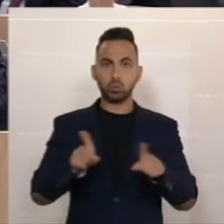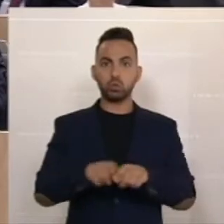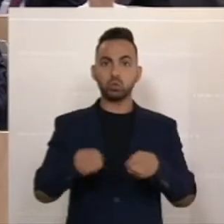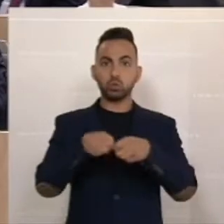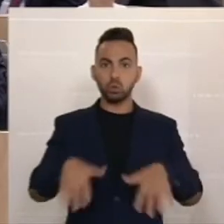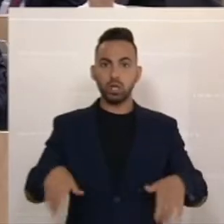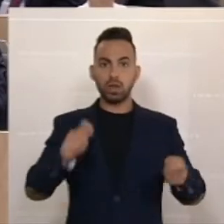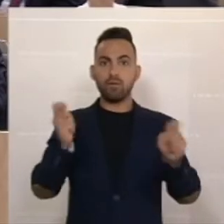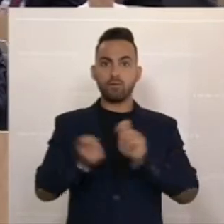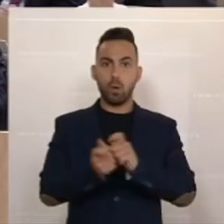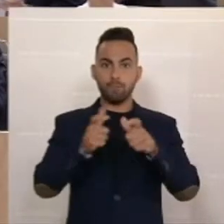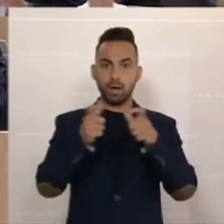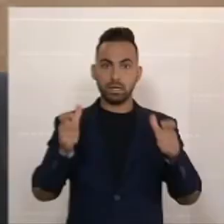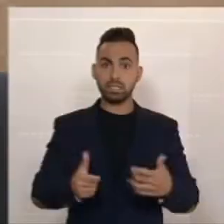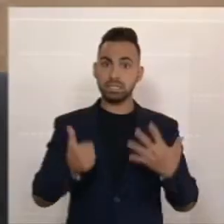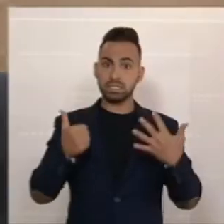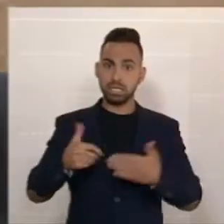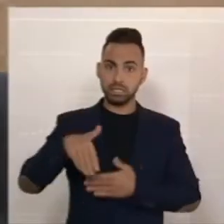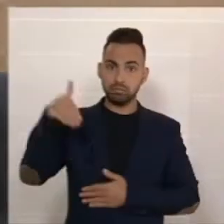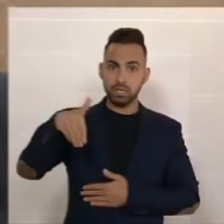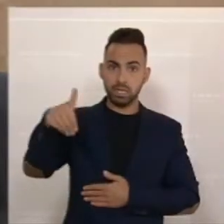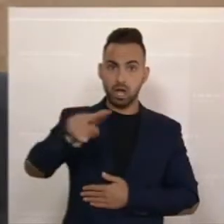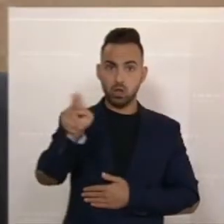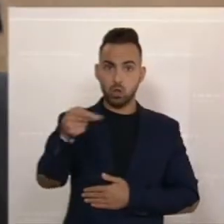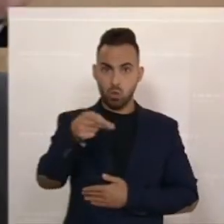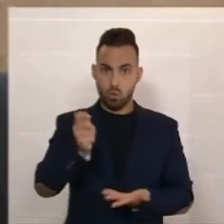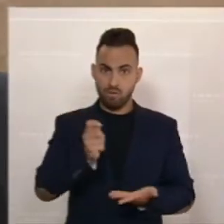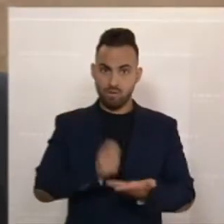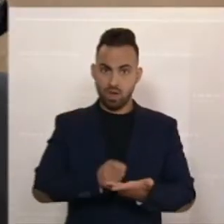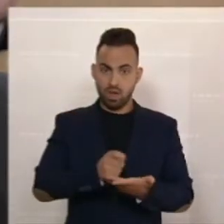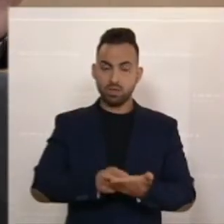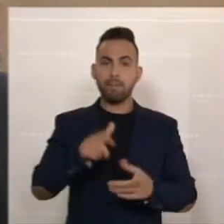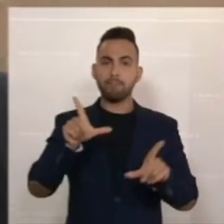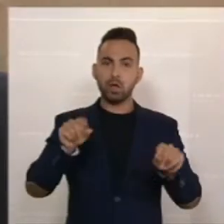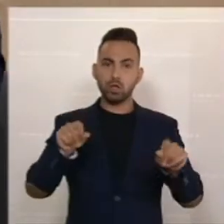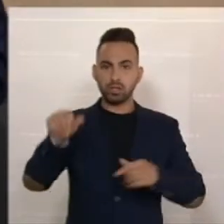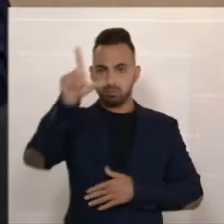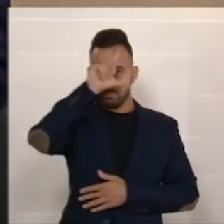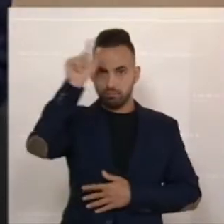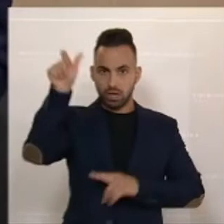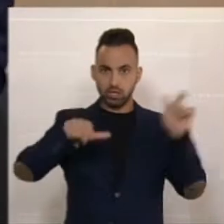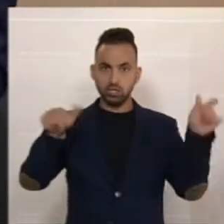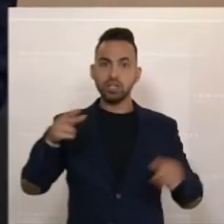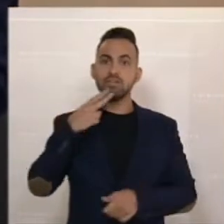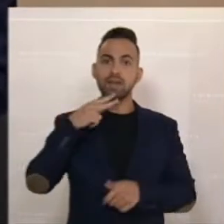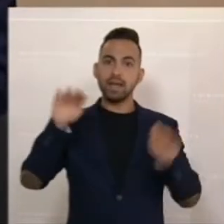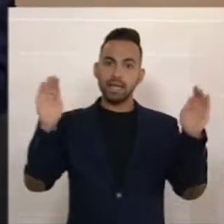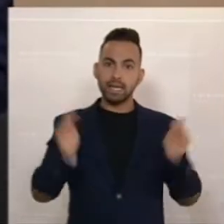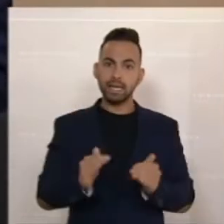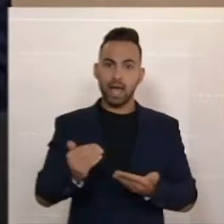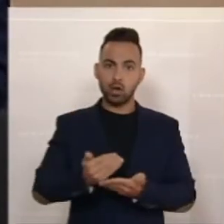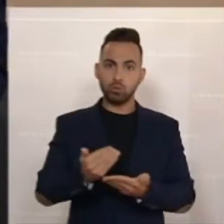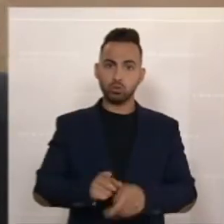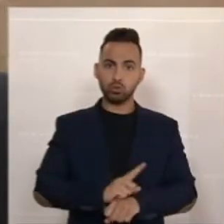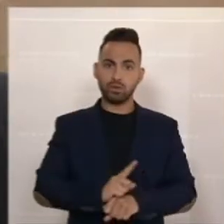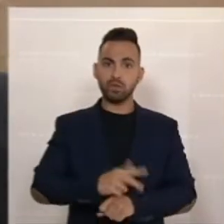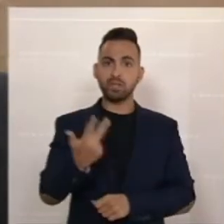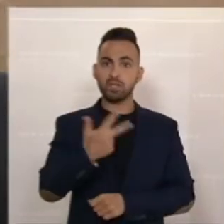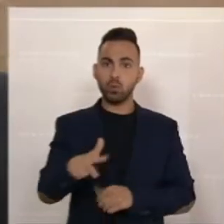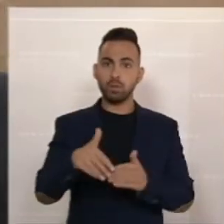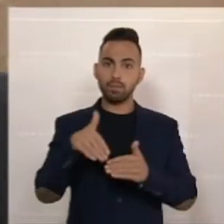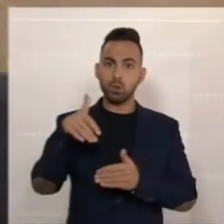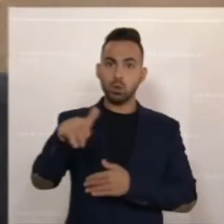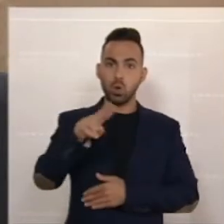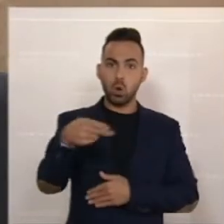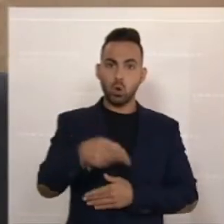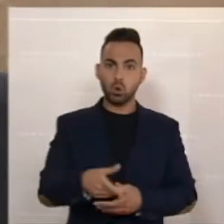Sofortmaßnahmenpaket im 6 Milliarden Euro Wert heißt, dass wir Menschen mit geringen Einkommen sofort 300 Euro zur Verfügung stellen, dass wir die